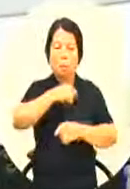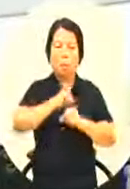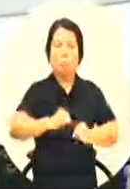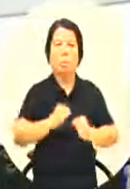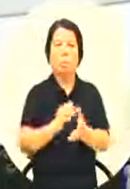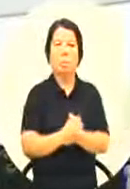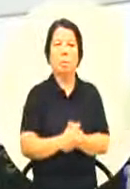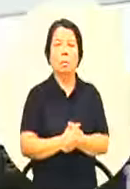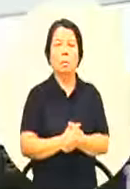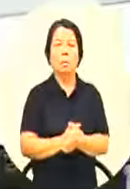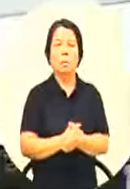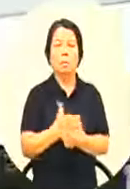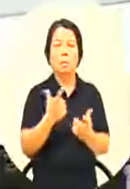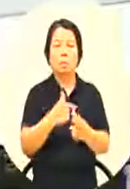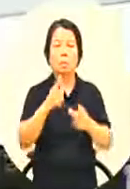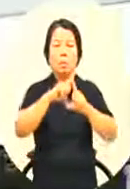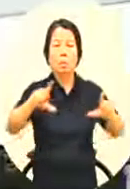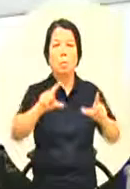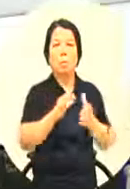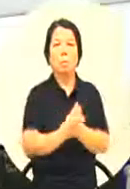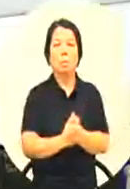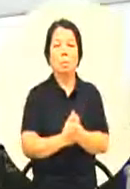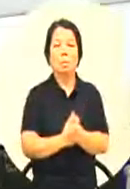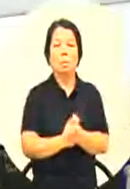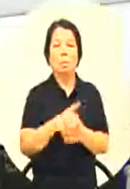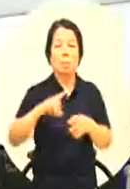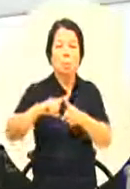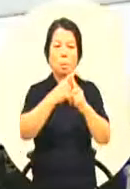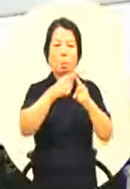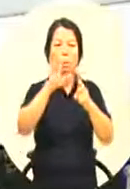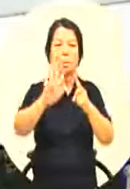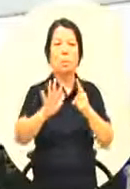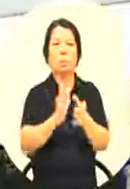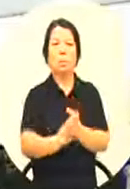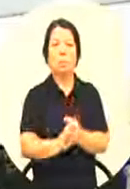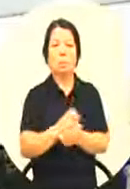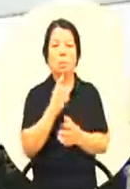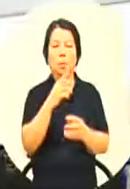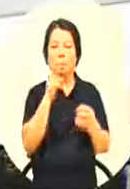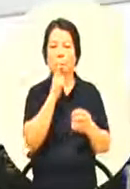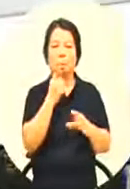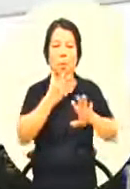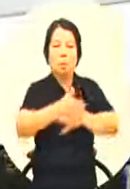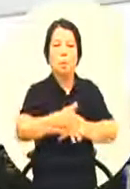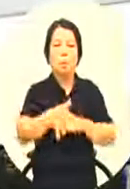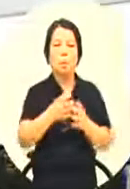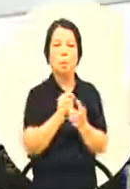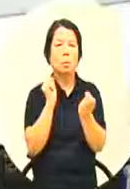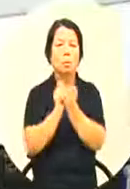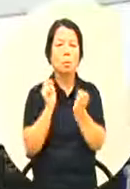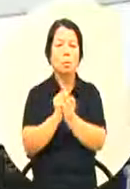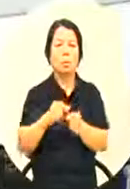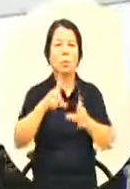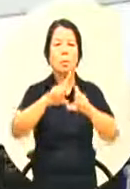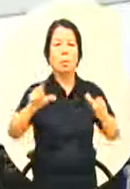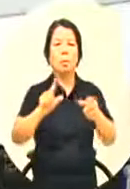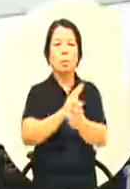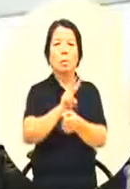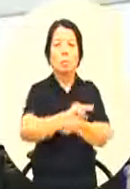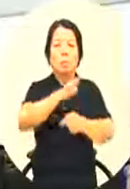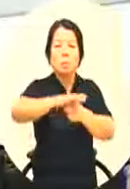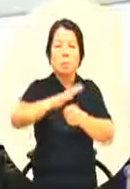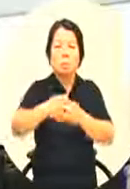这是一个很大很大的一个争议啦那我们也谈到了最近在谈的一个大林园千春